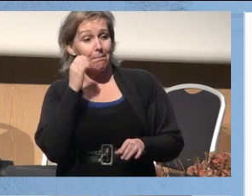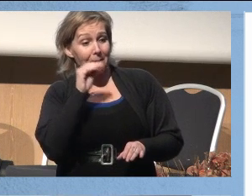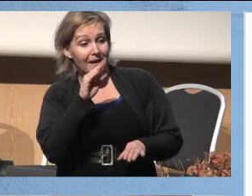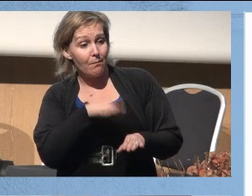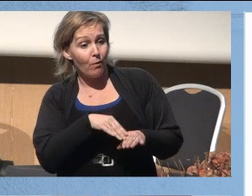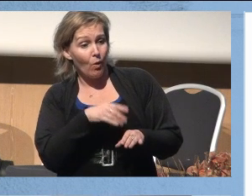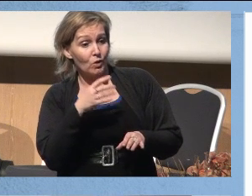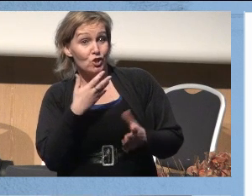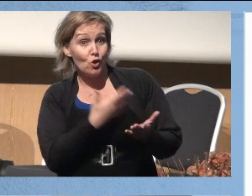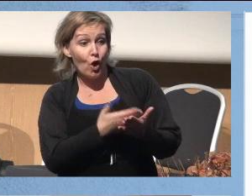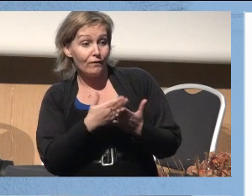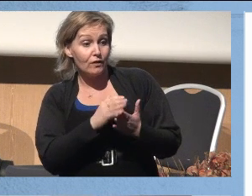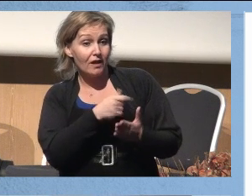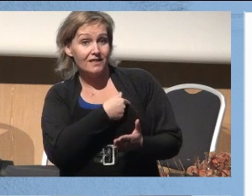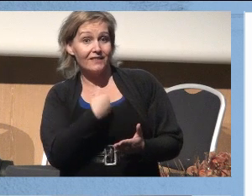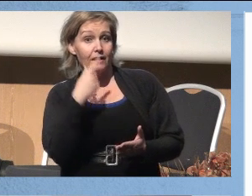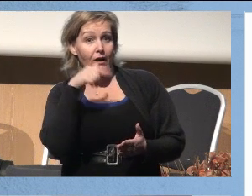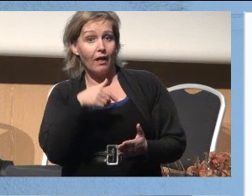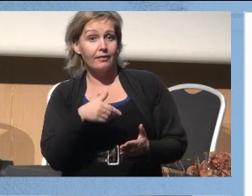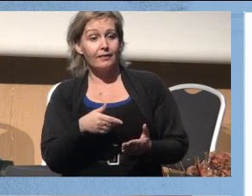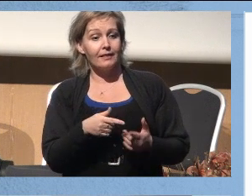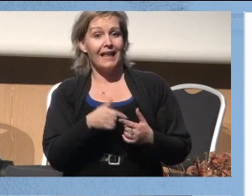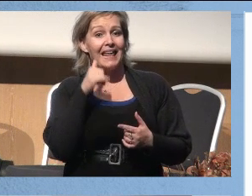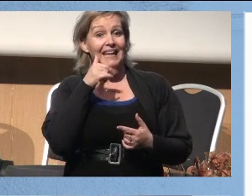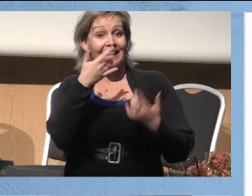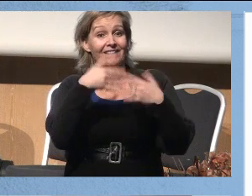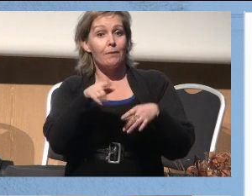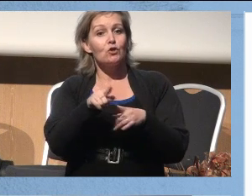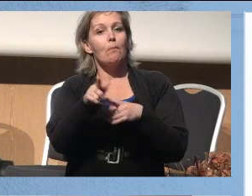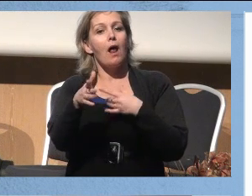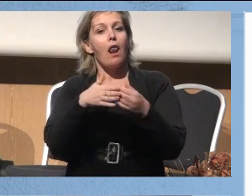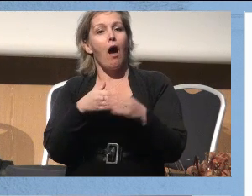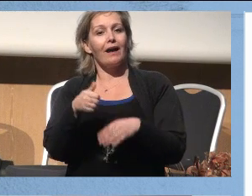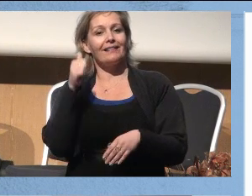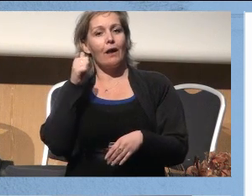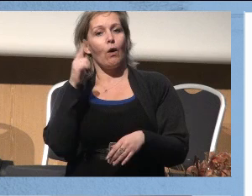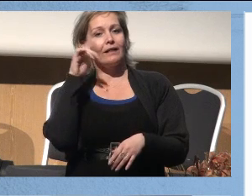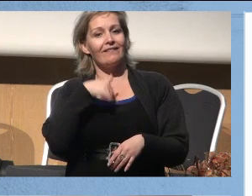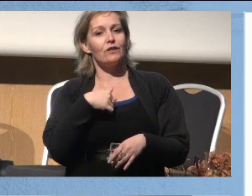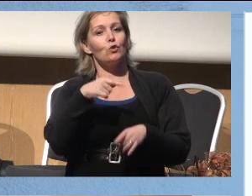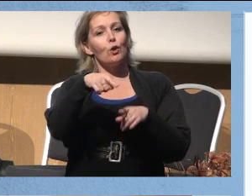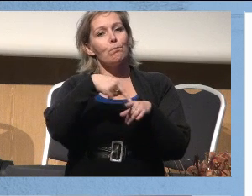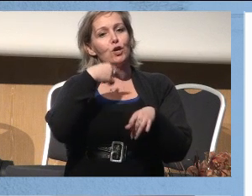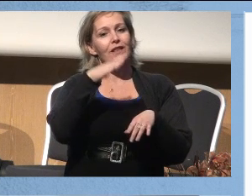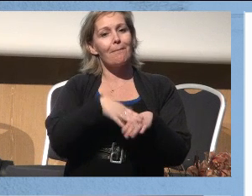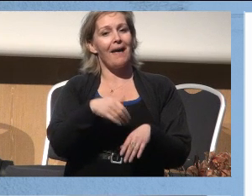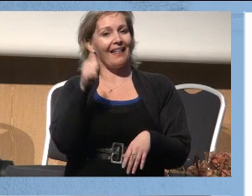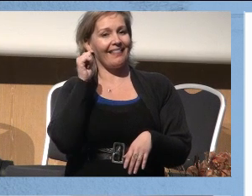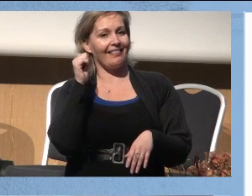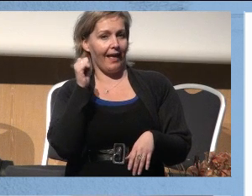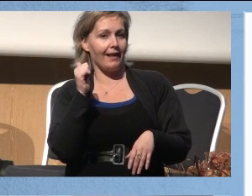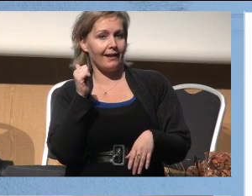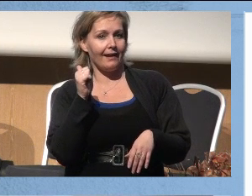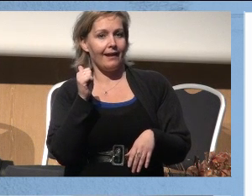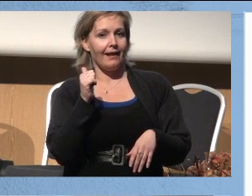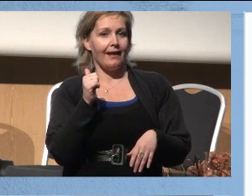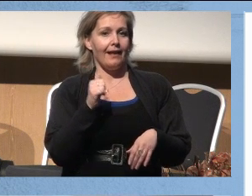litt om service, og kanskje vi kan. Jeg ringte til meg til det firma som laget det der, og tenkte jeg kanskje vi skulle begynne med det der, at